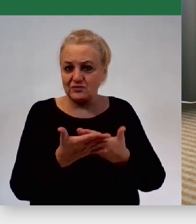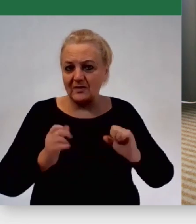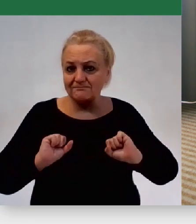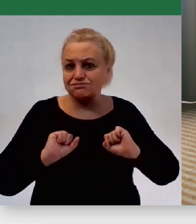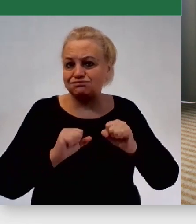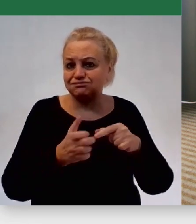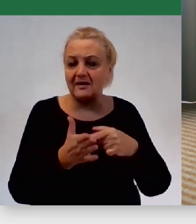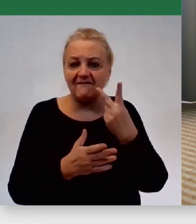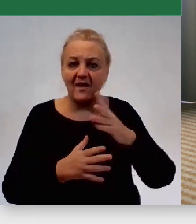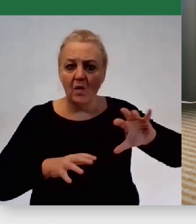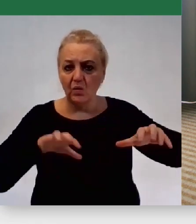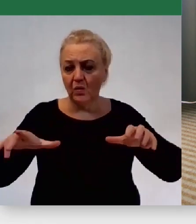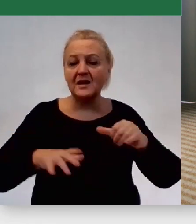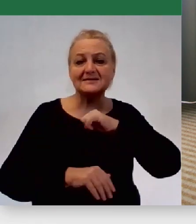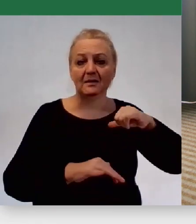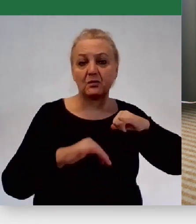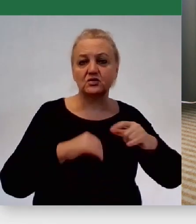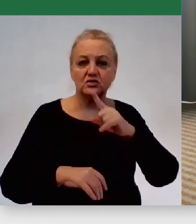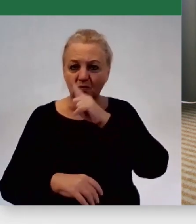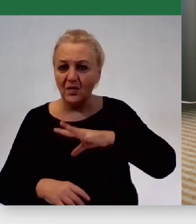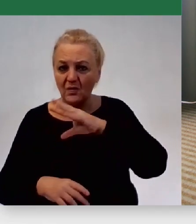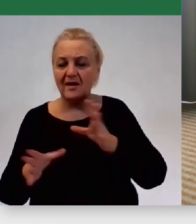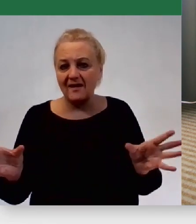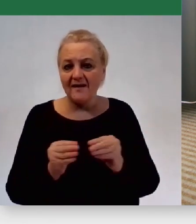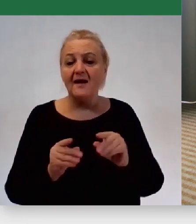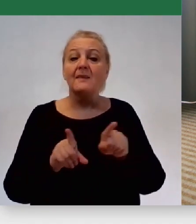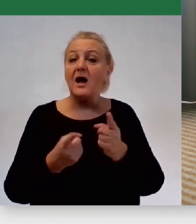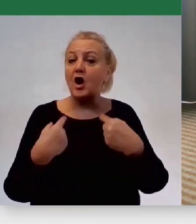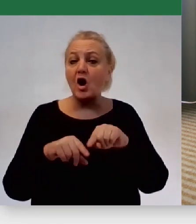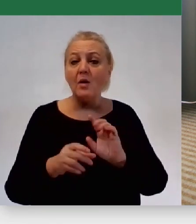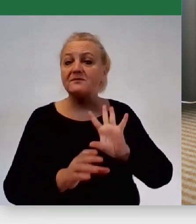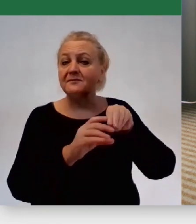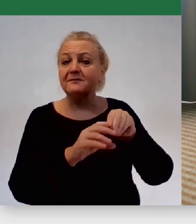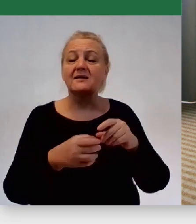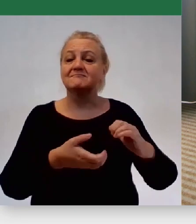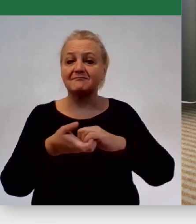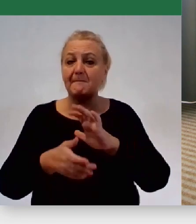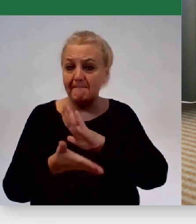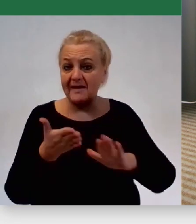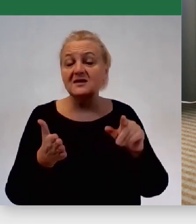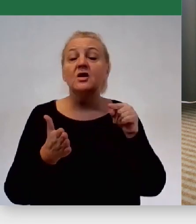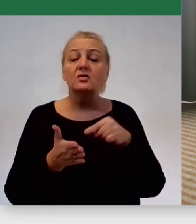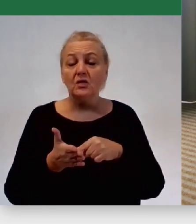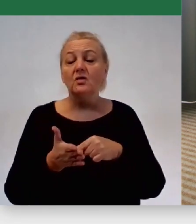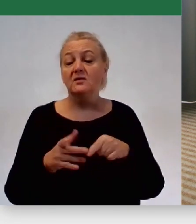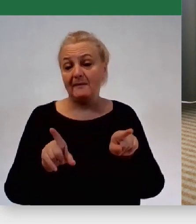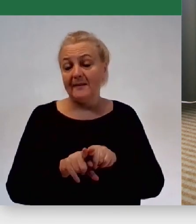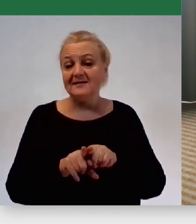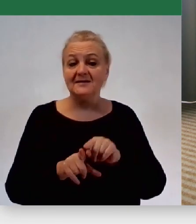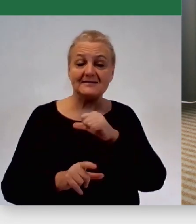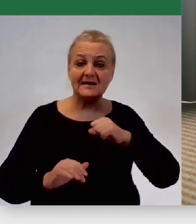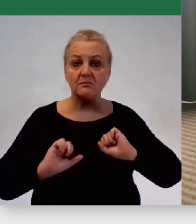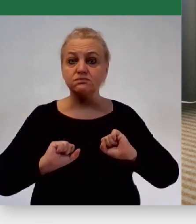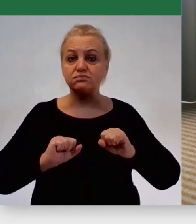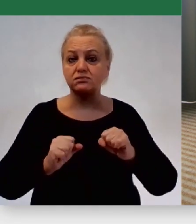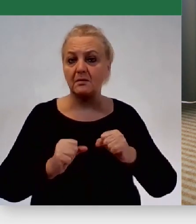obu sektorów, samorządowego, społecznego i też obywateli niezrzeszonych, bo też trzeba pamiętać, że jeszcze ten czynnik takiej samoorganizacji był